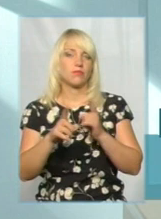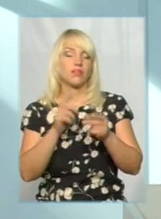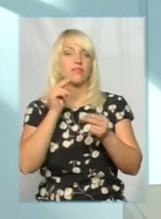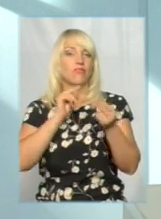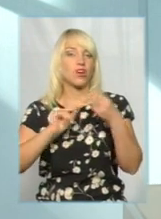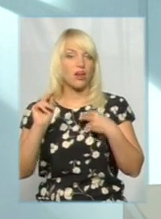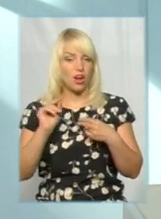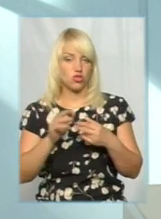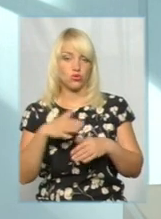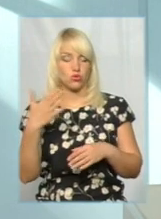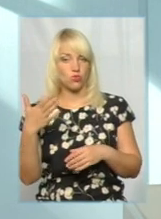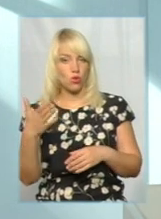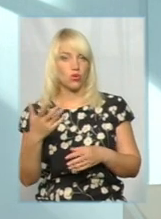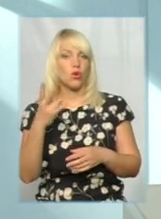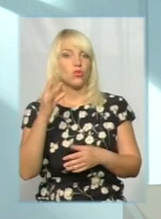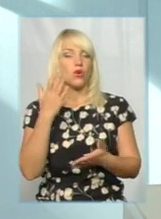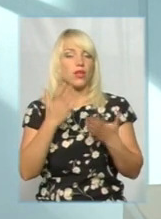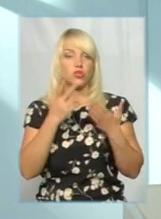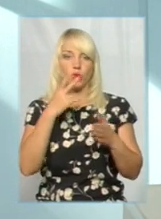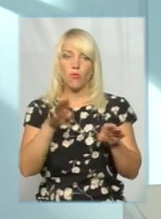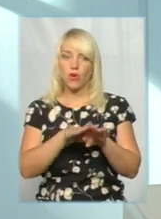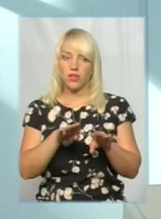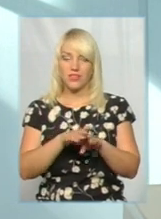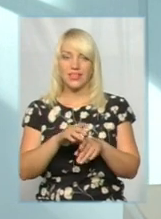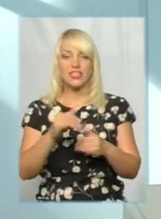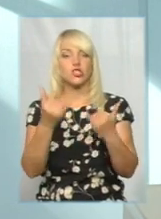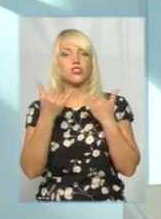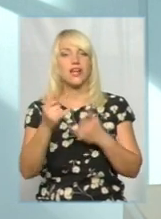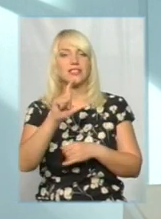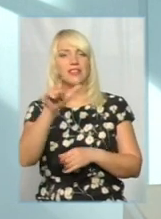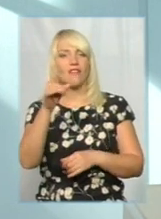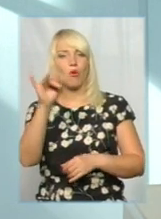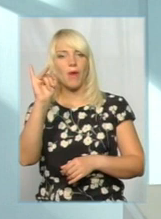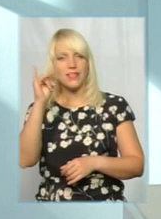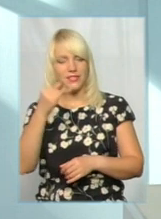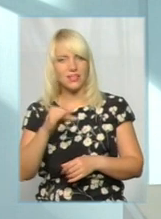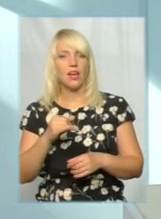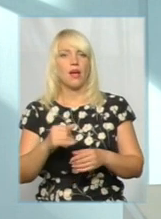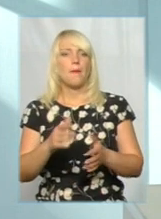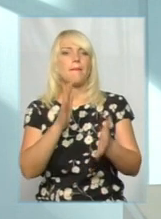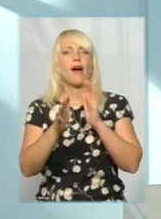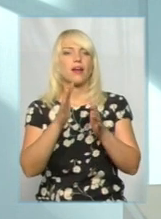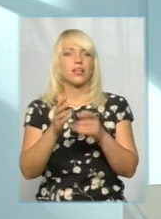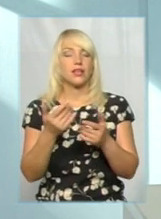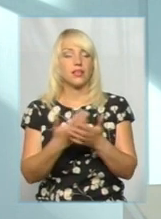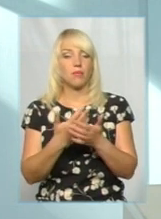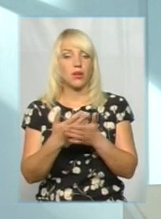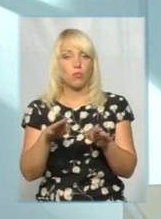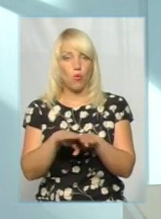сторону. Але якщо порівнювати з сучасними європейськими парками, якщо порівнювати навіть з деякими